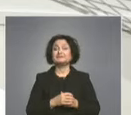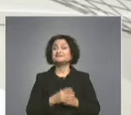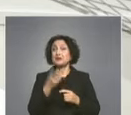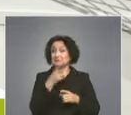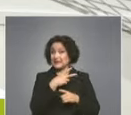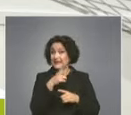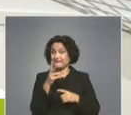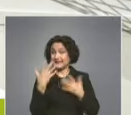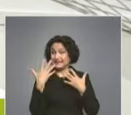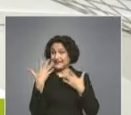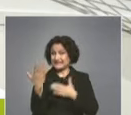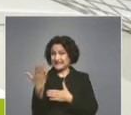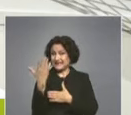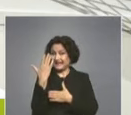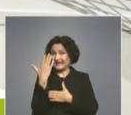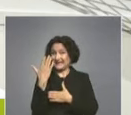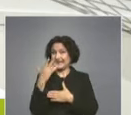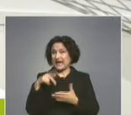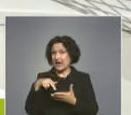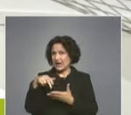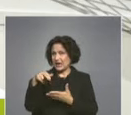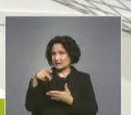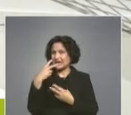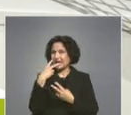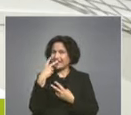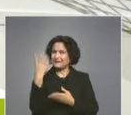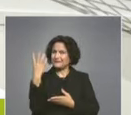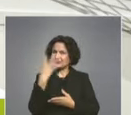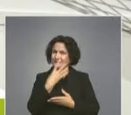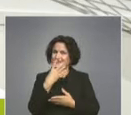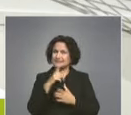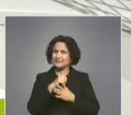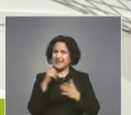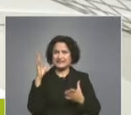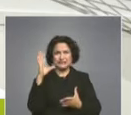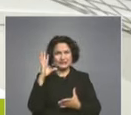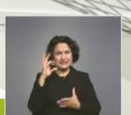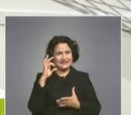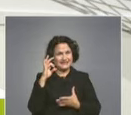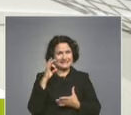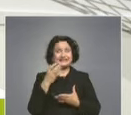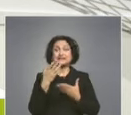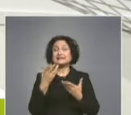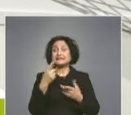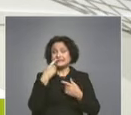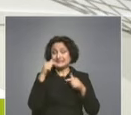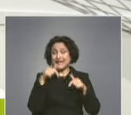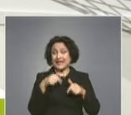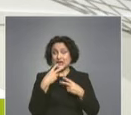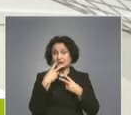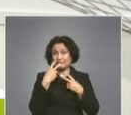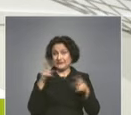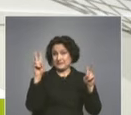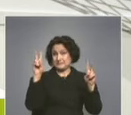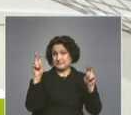Предаването от 10 хиляди крачки от Пловдив, гледайте този четвърт, около 17.40 по БНТ-2. А сега в рубриката «Как да